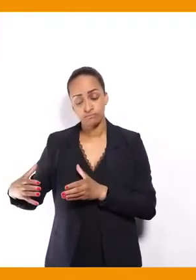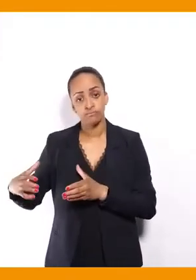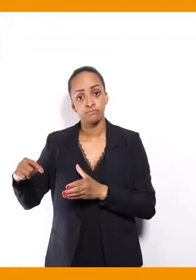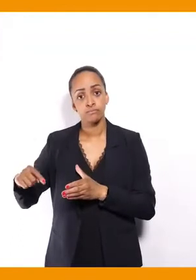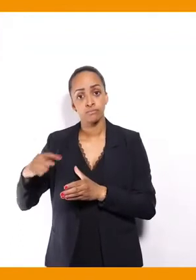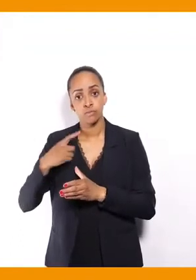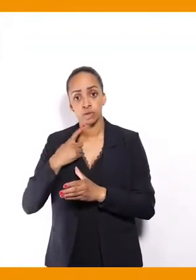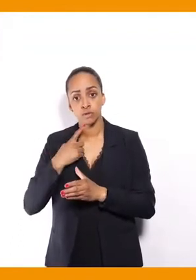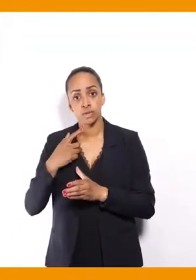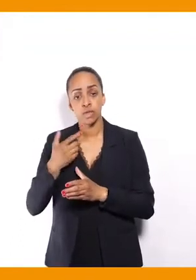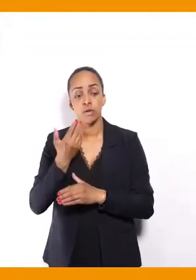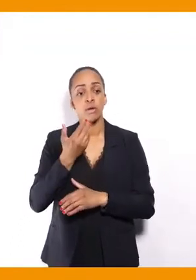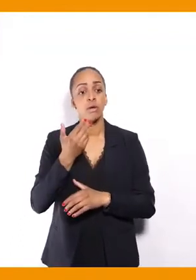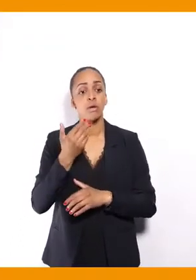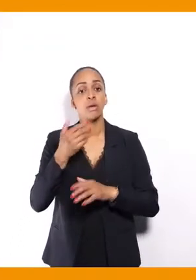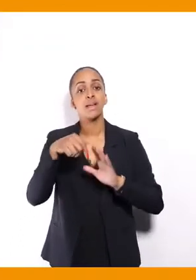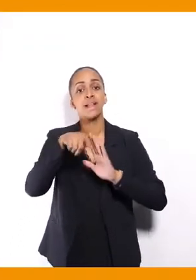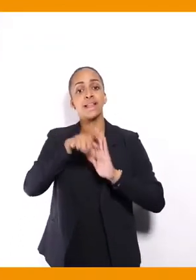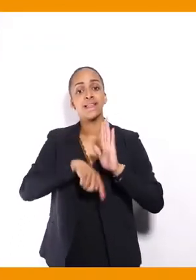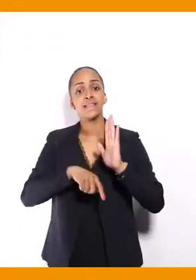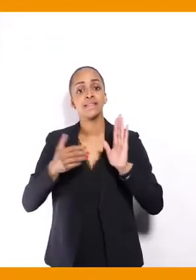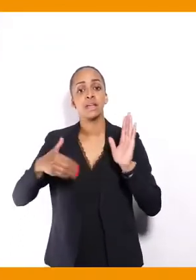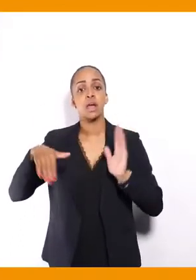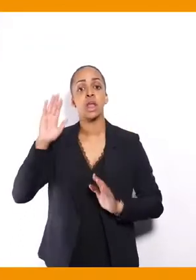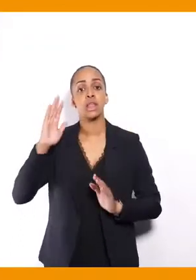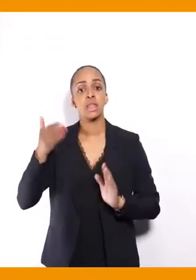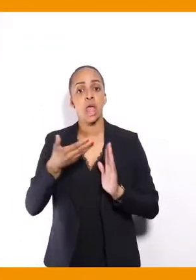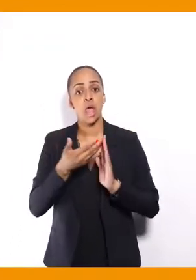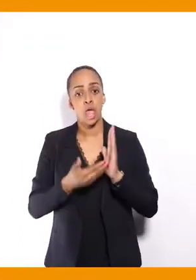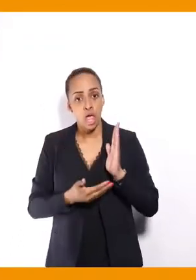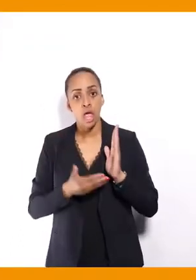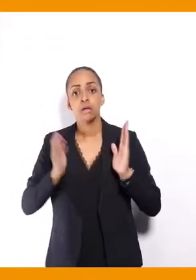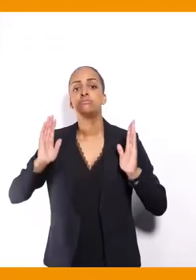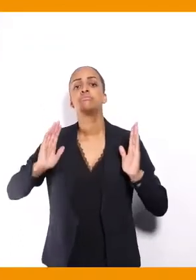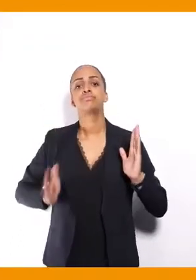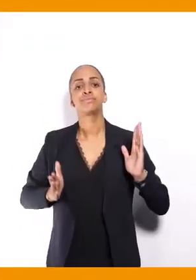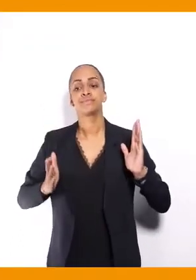liste des doutes candidats définitifs pour le premier tour a été retenue,